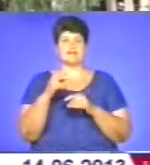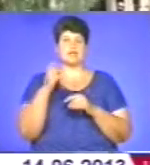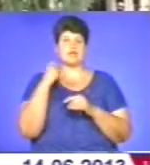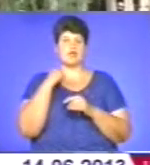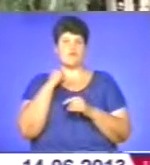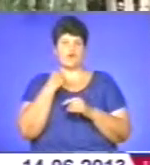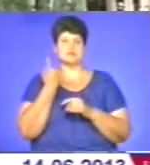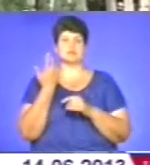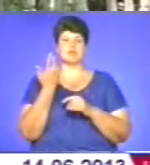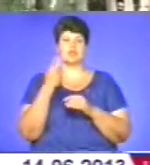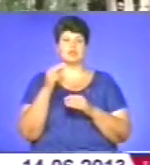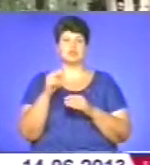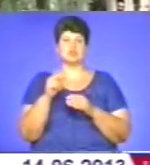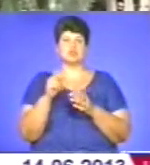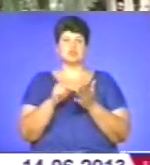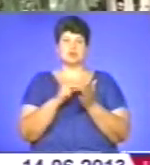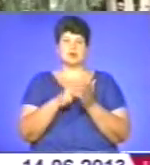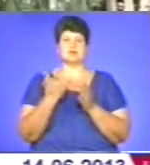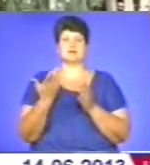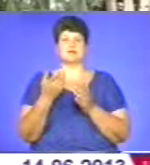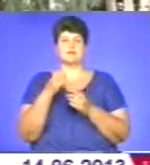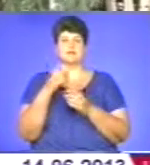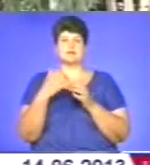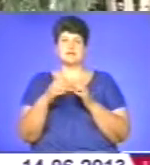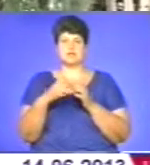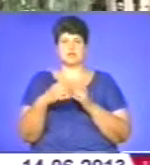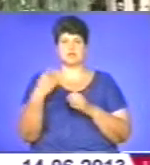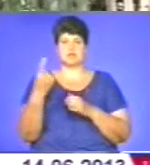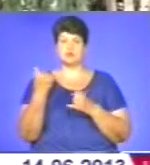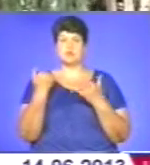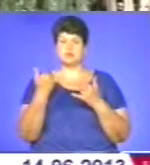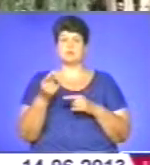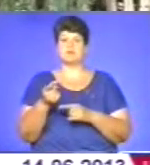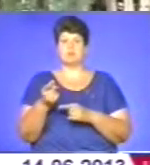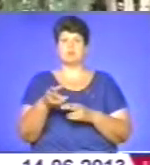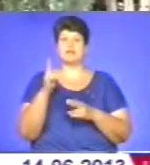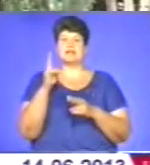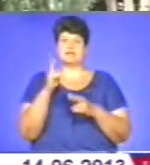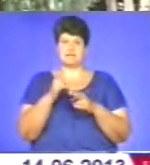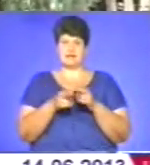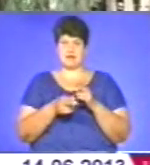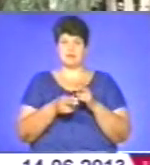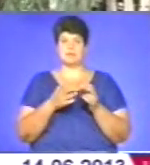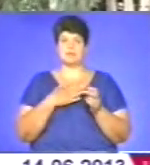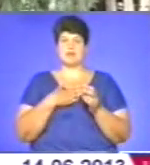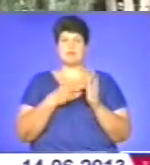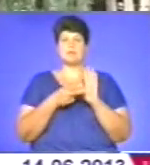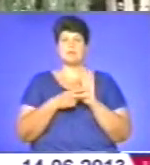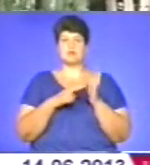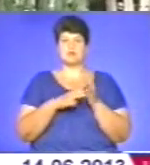і Херсонських областях. Сьогодні ми в Тернополі. Ми завершуємо наш план